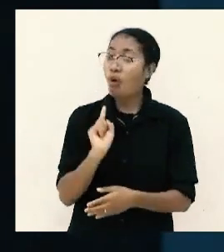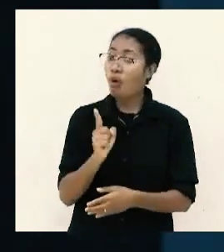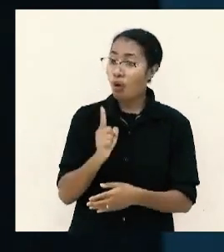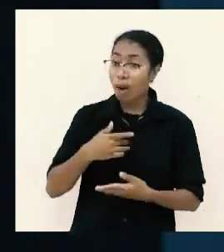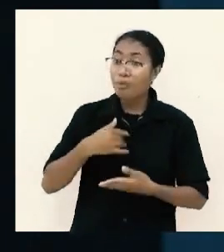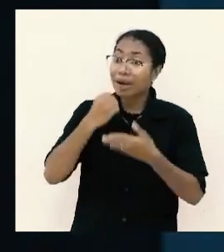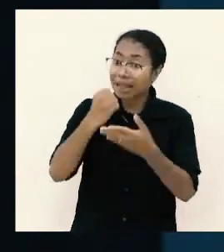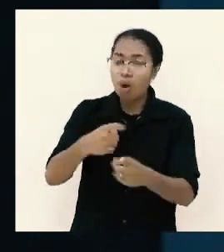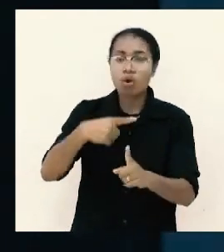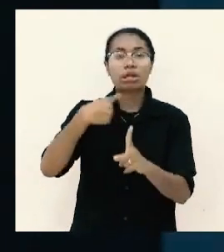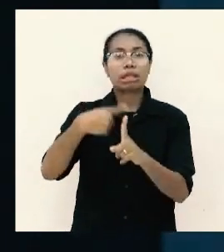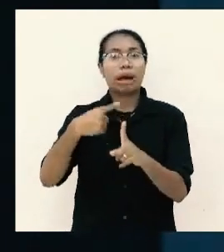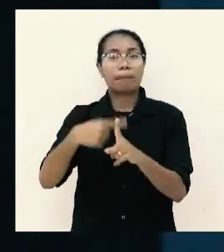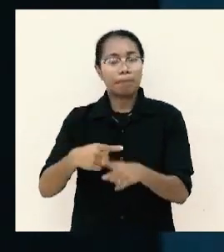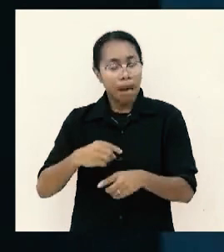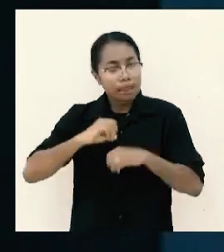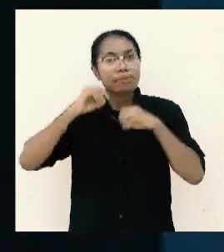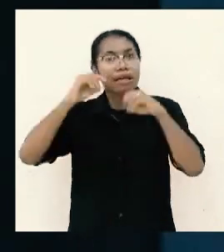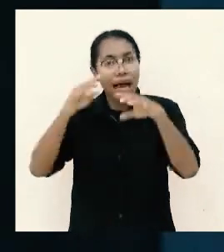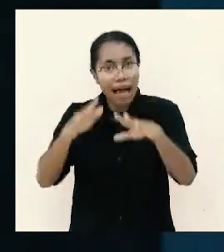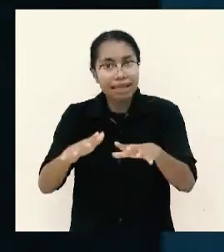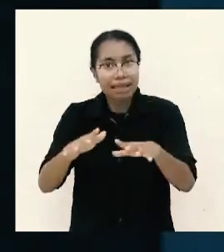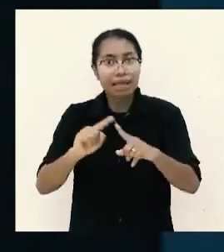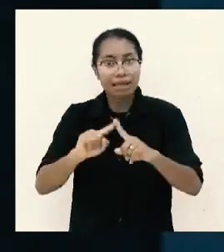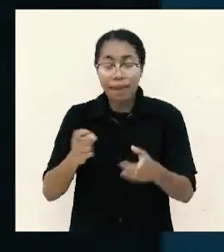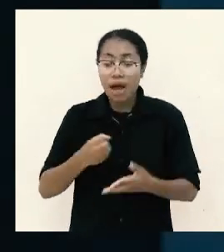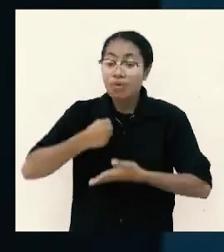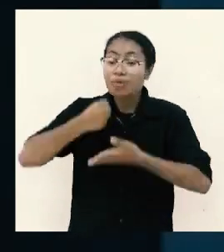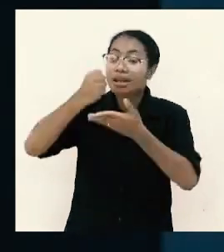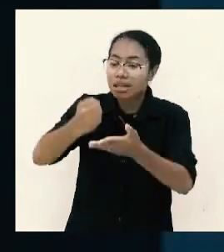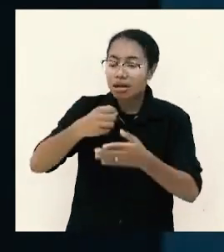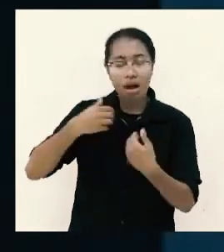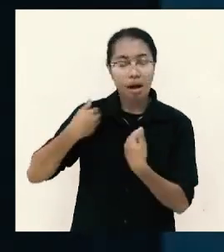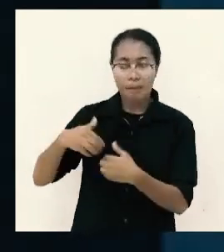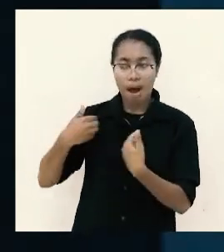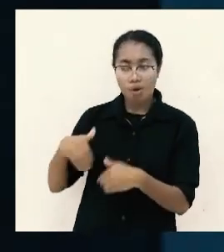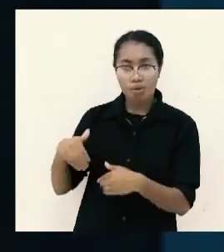lebih diberkati tapi kalau saya memberi kepada Pak Lomi dan Pak Lomi menolak